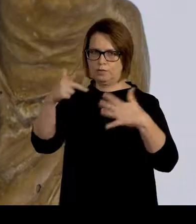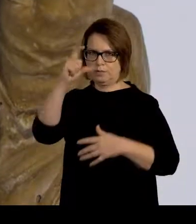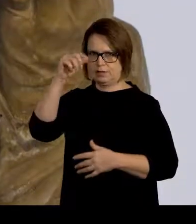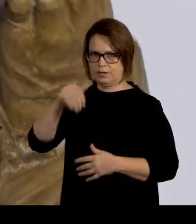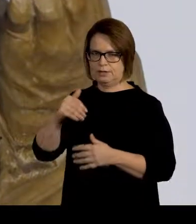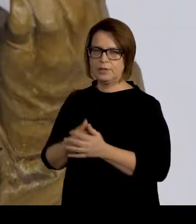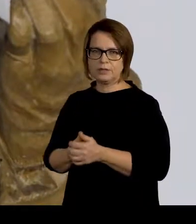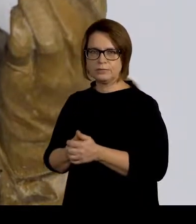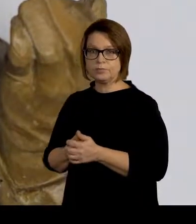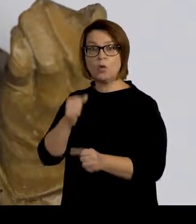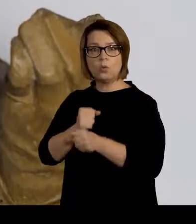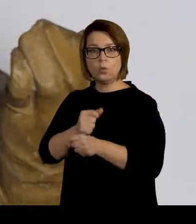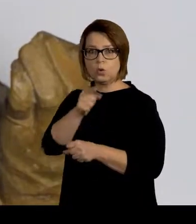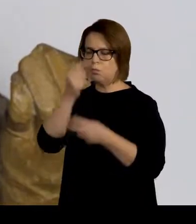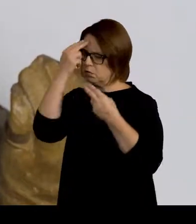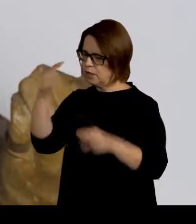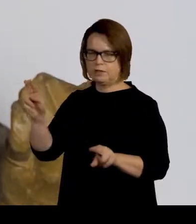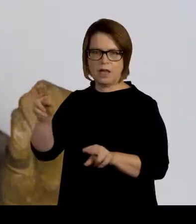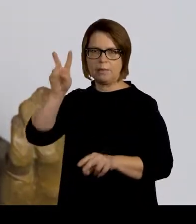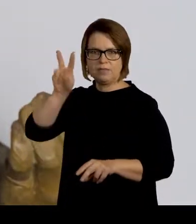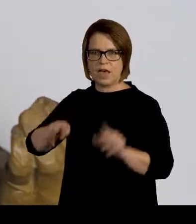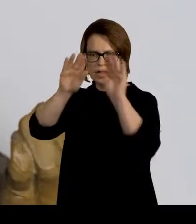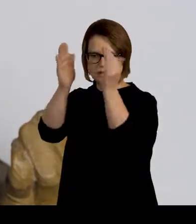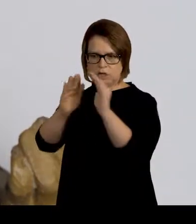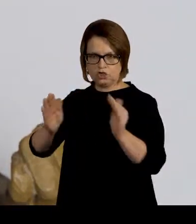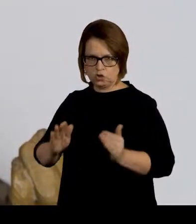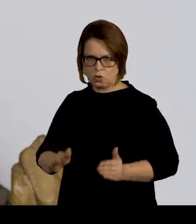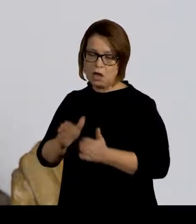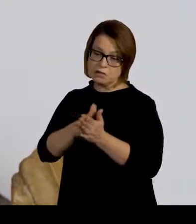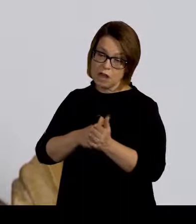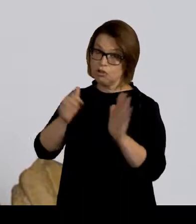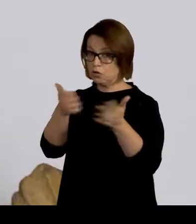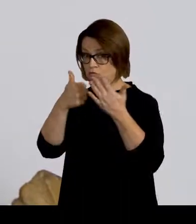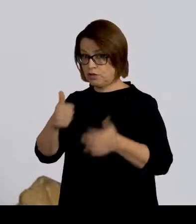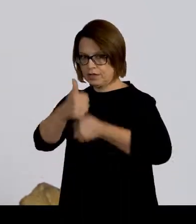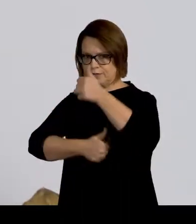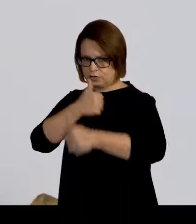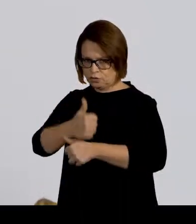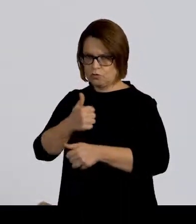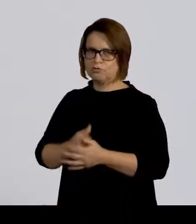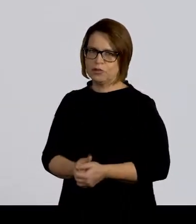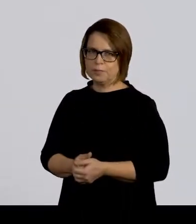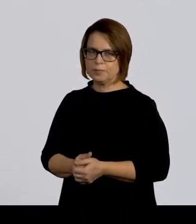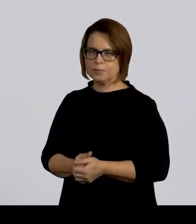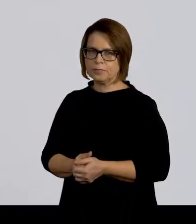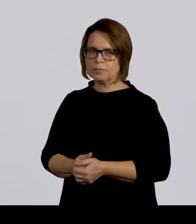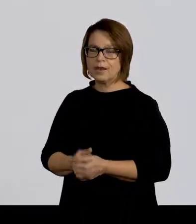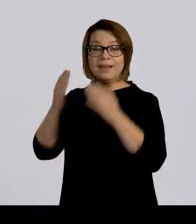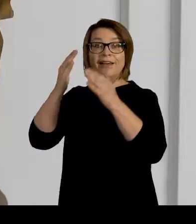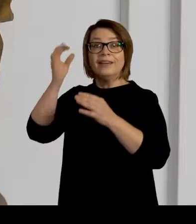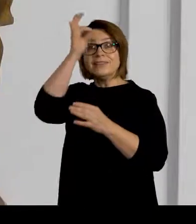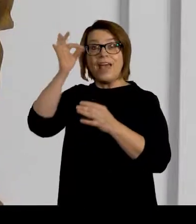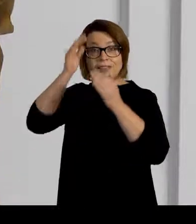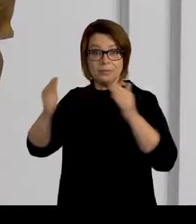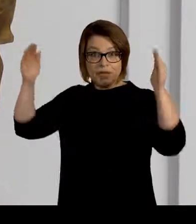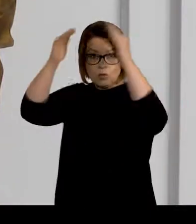cm. Zhotovil ju neznámy viedenský sochar, pravdepodobne začiatkom 16. storočia. Sv.